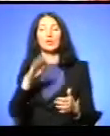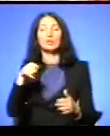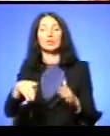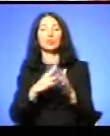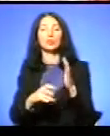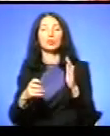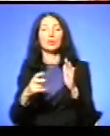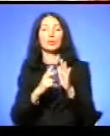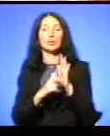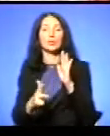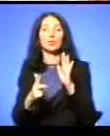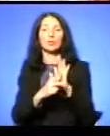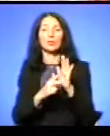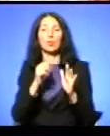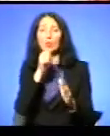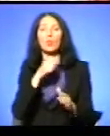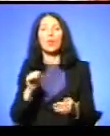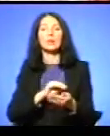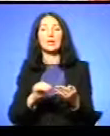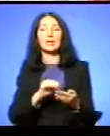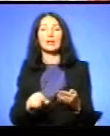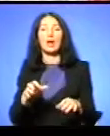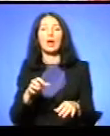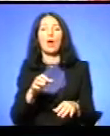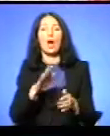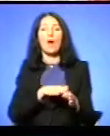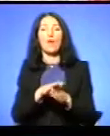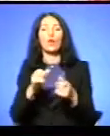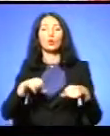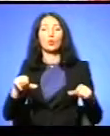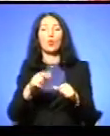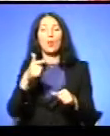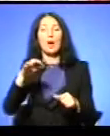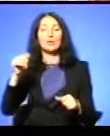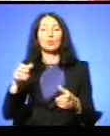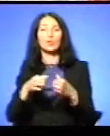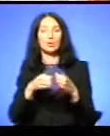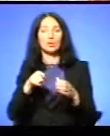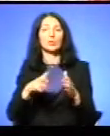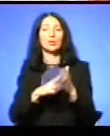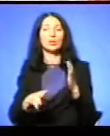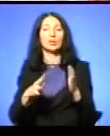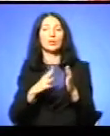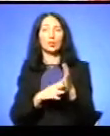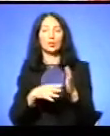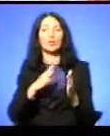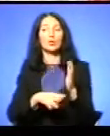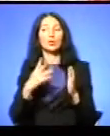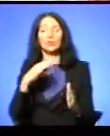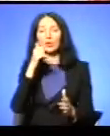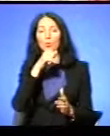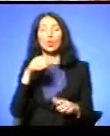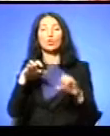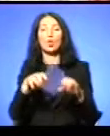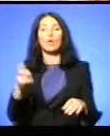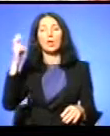року секретар виконкому Української гельсінської спілки У 1990-1994 році